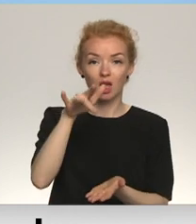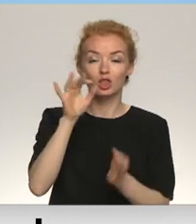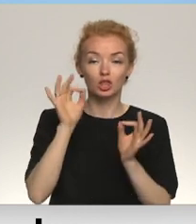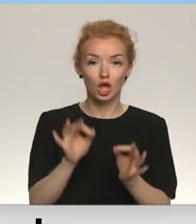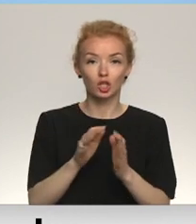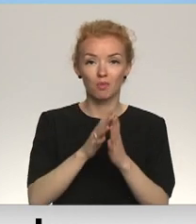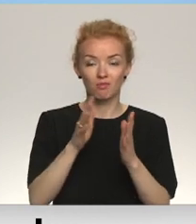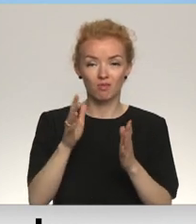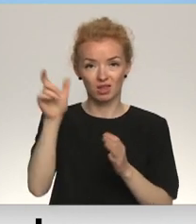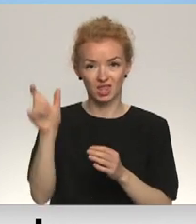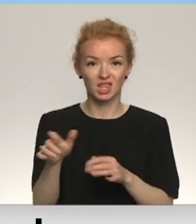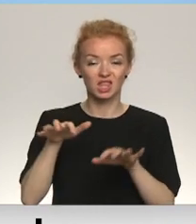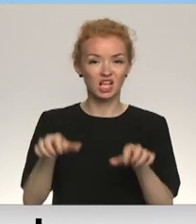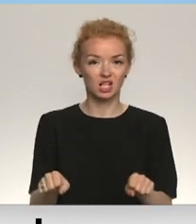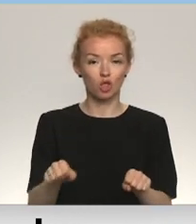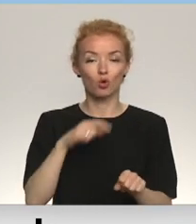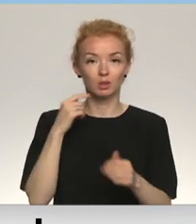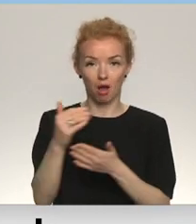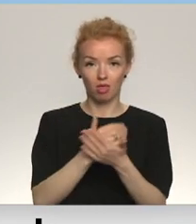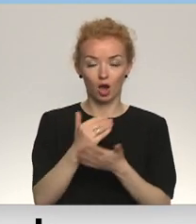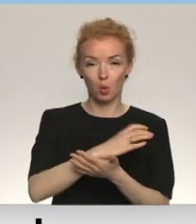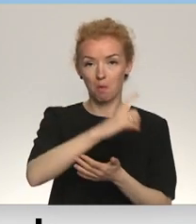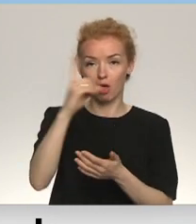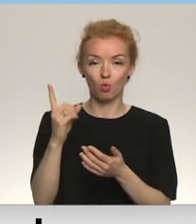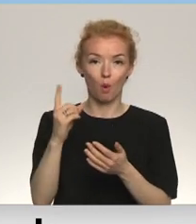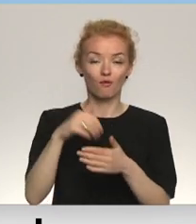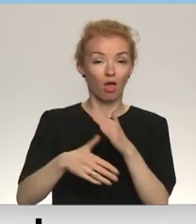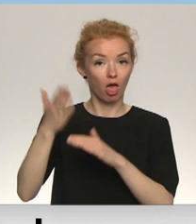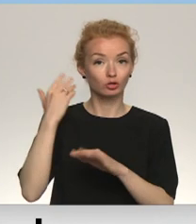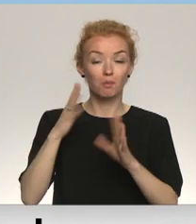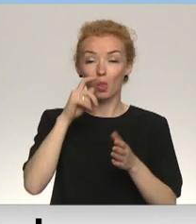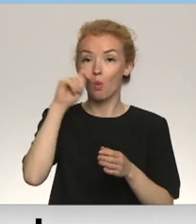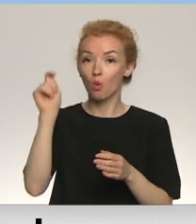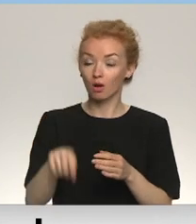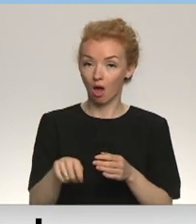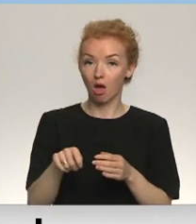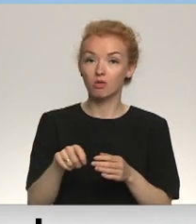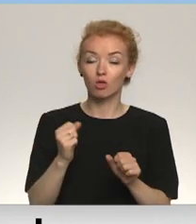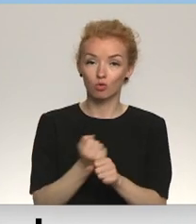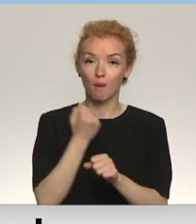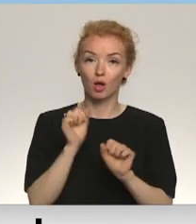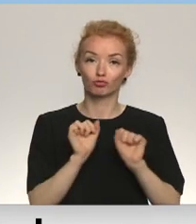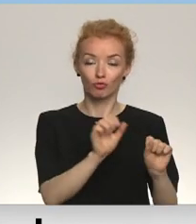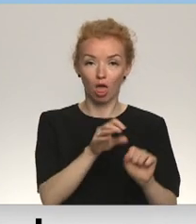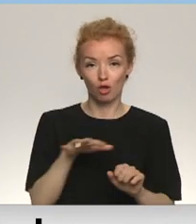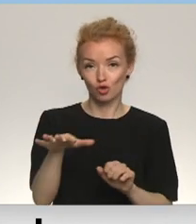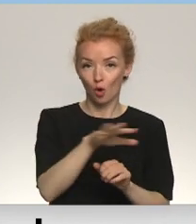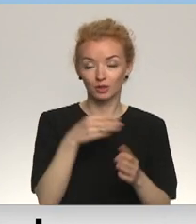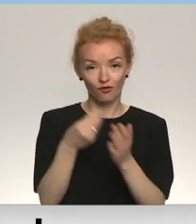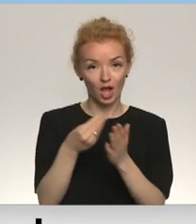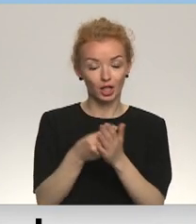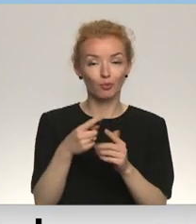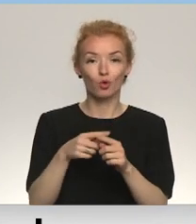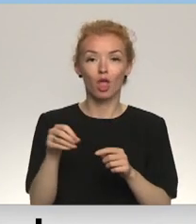diktators nolēma atkārtot padomju vēsture, bet Ukraina stauta nolēma par labu Eiropas vērtībām un Eiropas